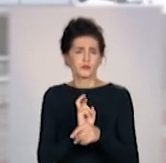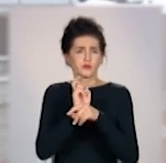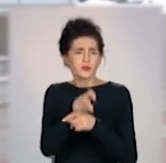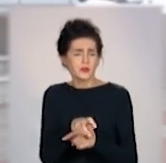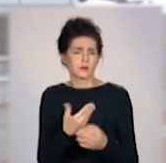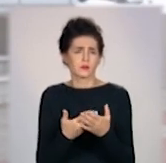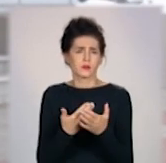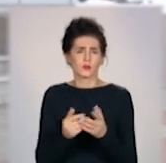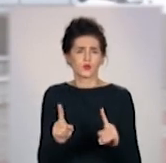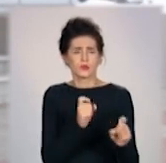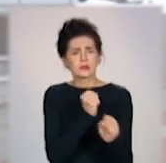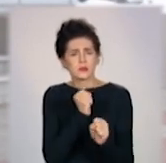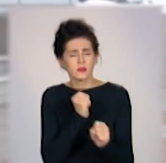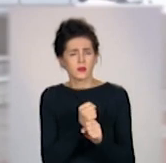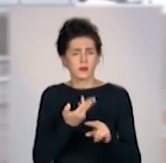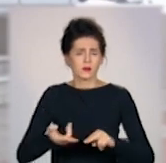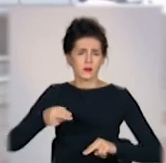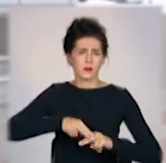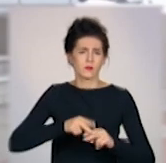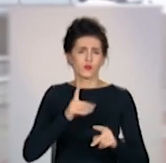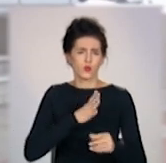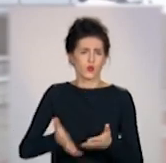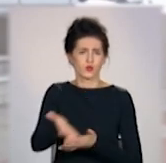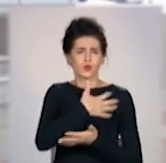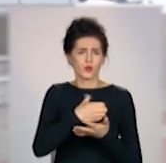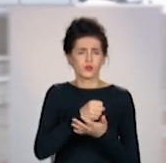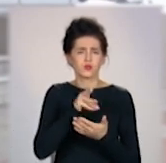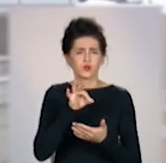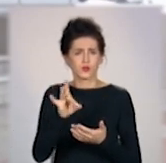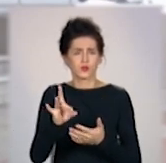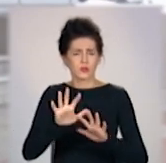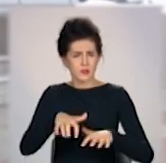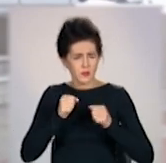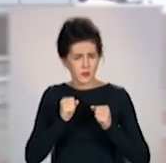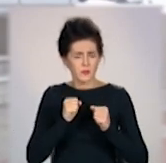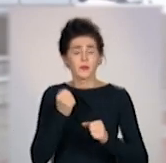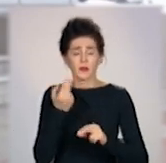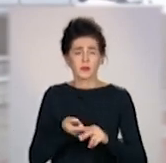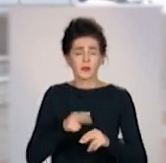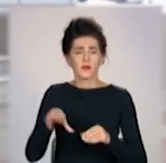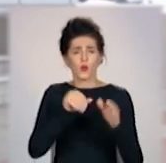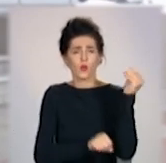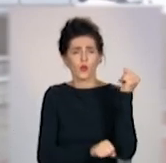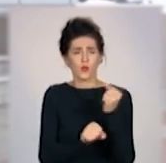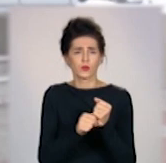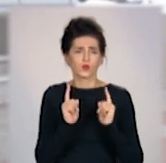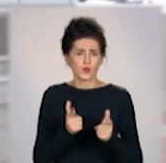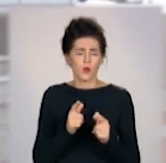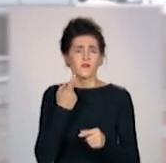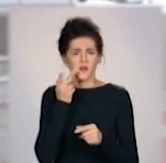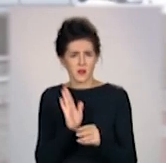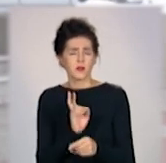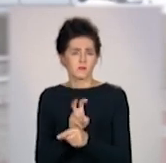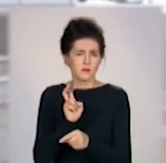те, щоб цей хлам з її квартири вивезли. І комунальники періодично це